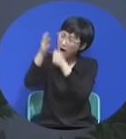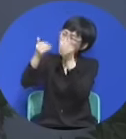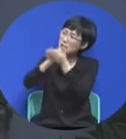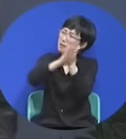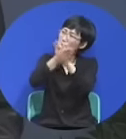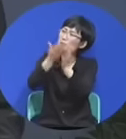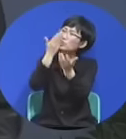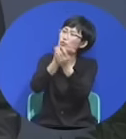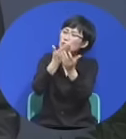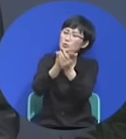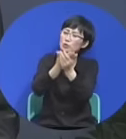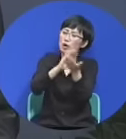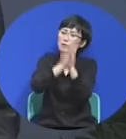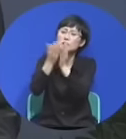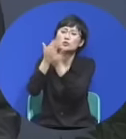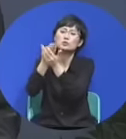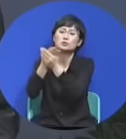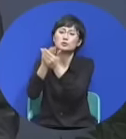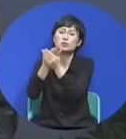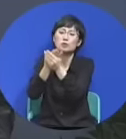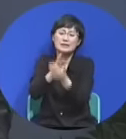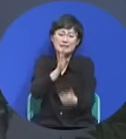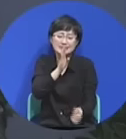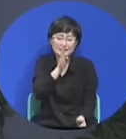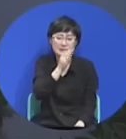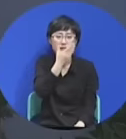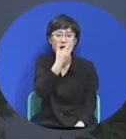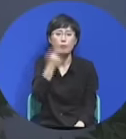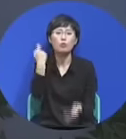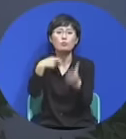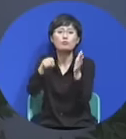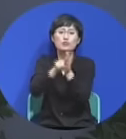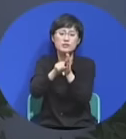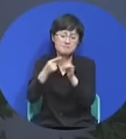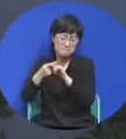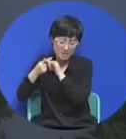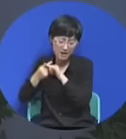복음을 위해서 사는 목사 나오게 해주십시오